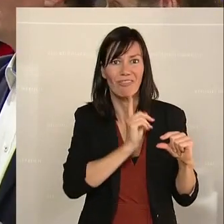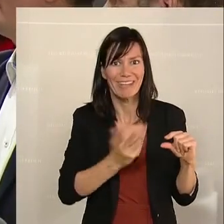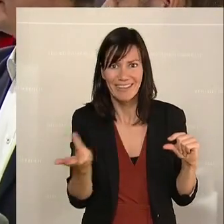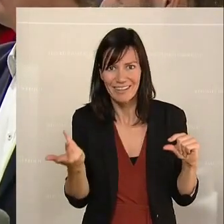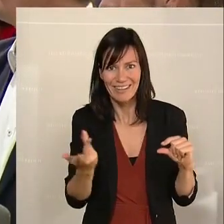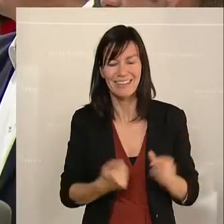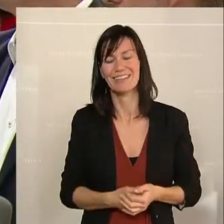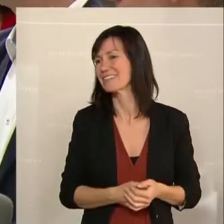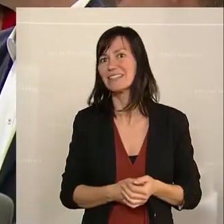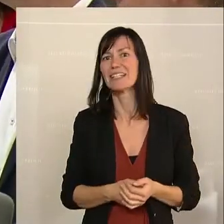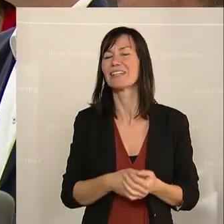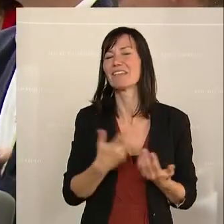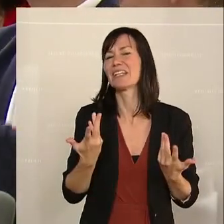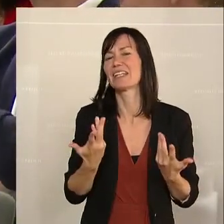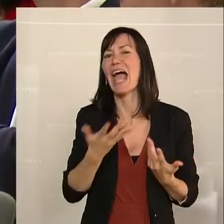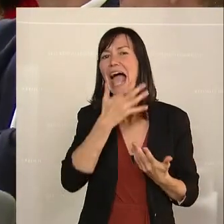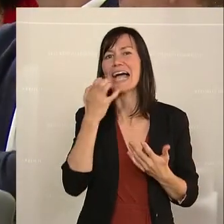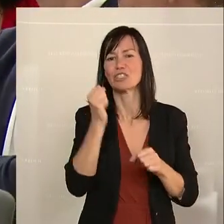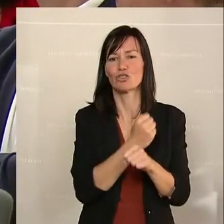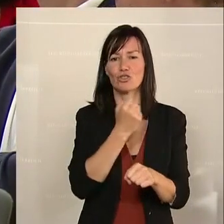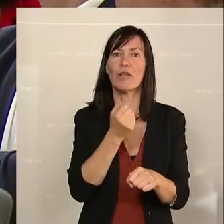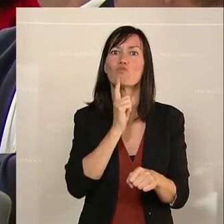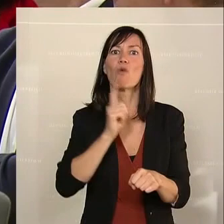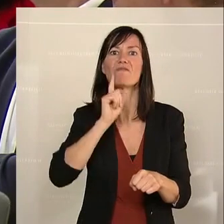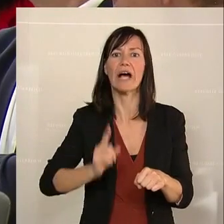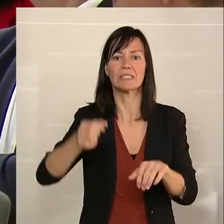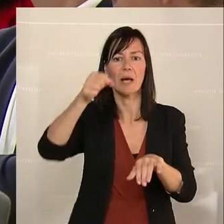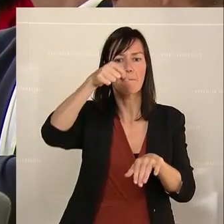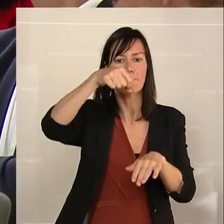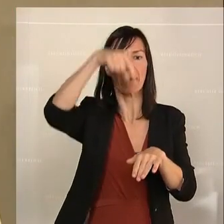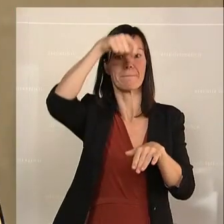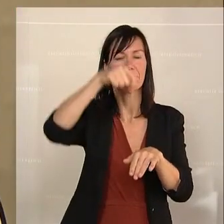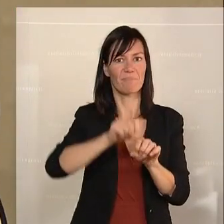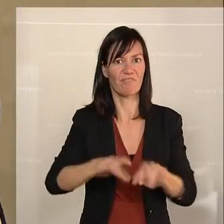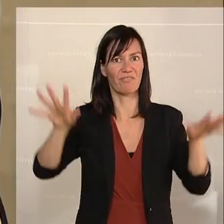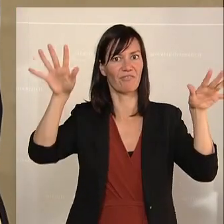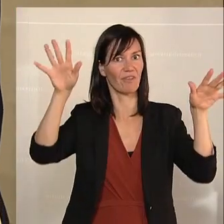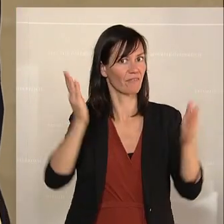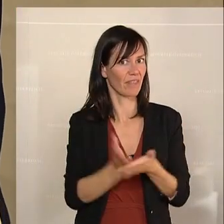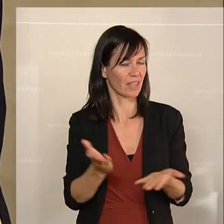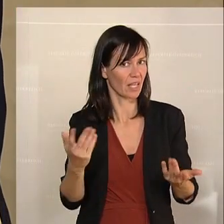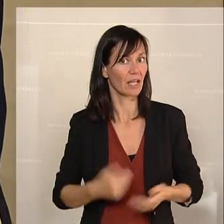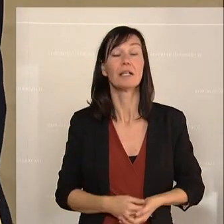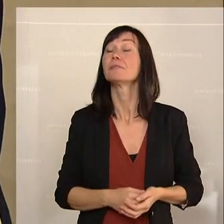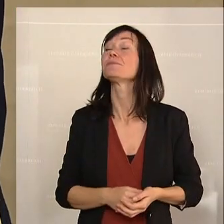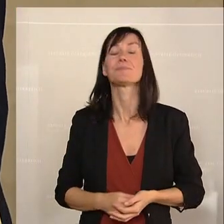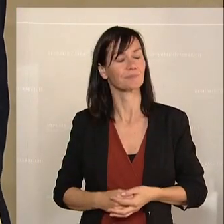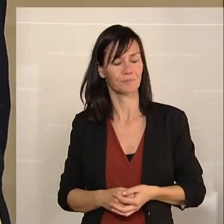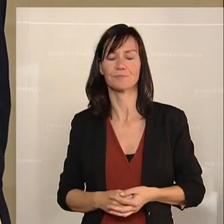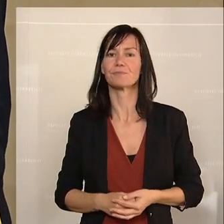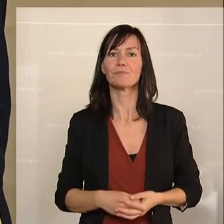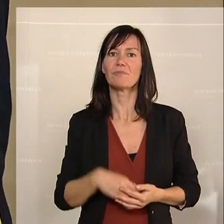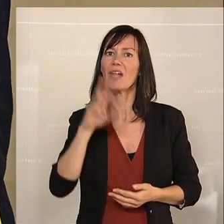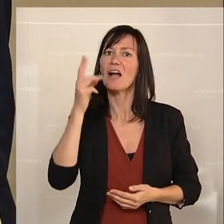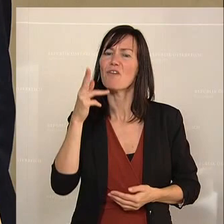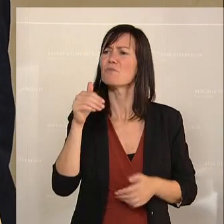heißen Stein durchgeführt. Aber eine nächste Frage stellt sich für mich auch noch im Zusammenhang mit diesem Klimabonus. Warum braucht es